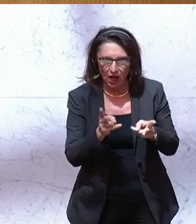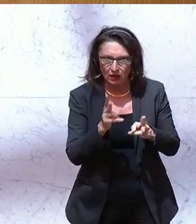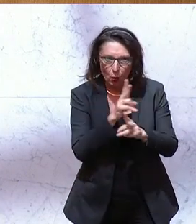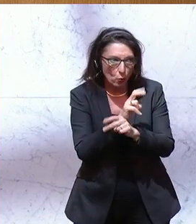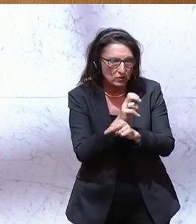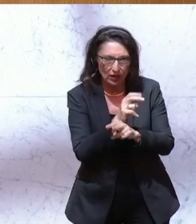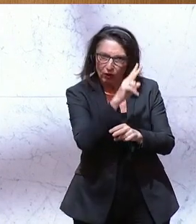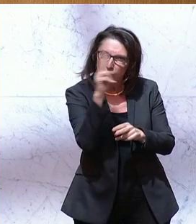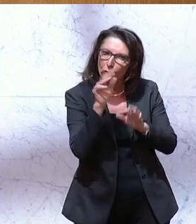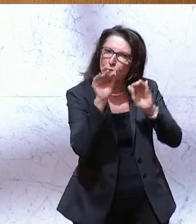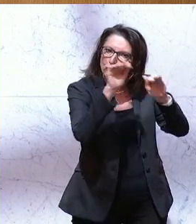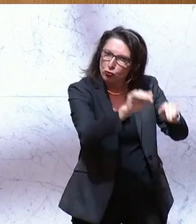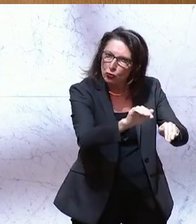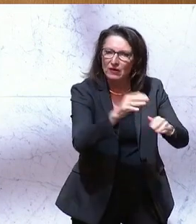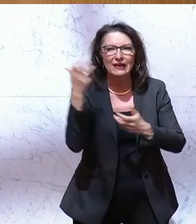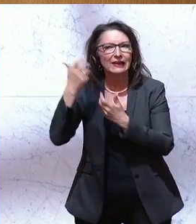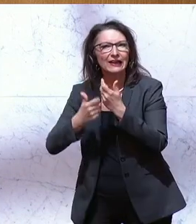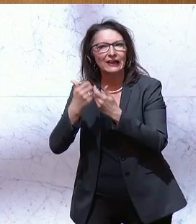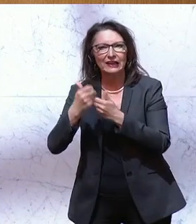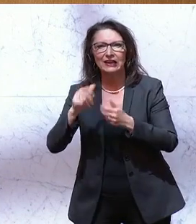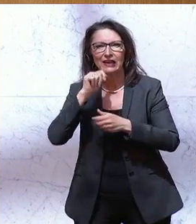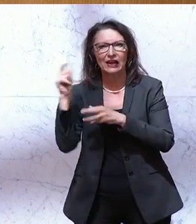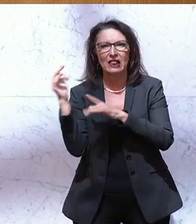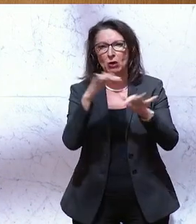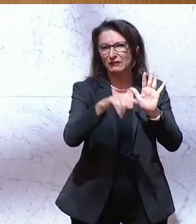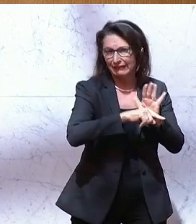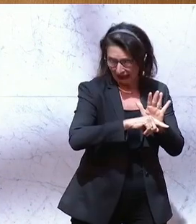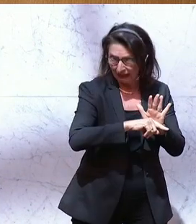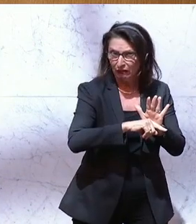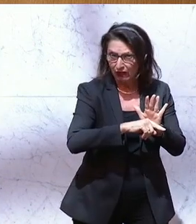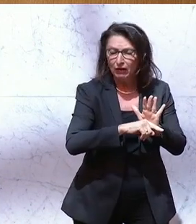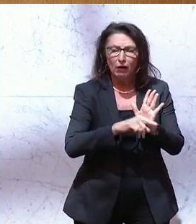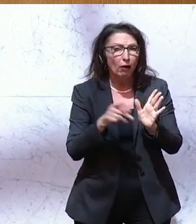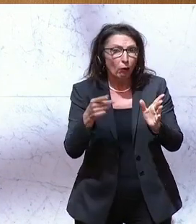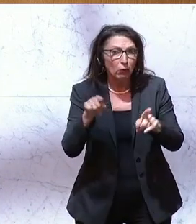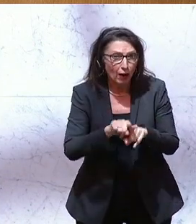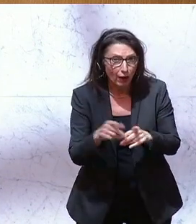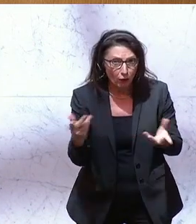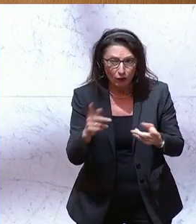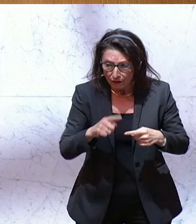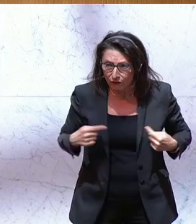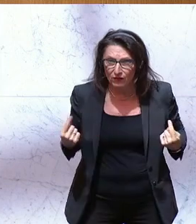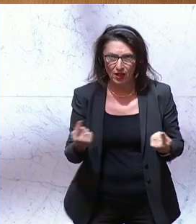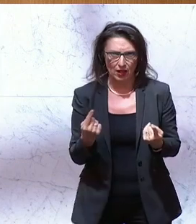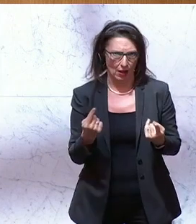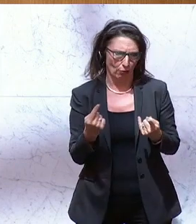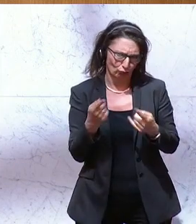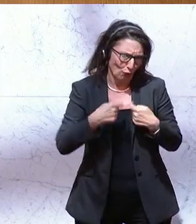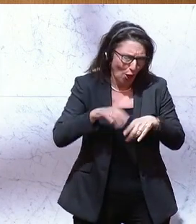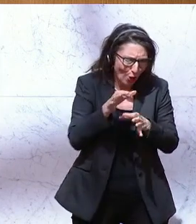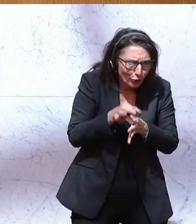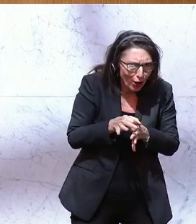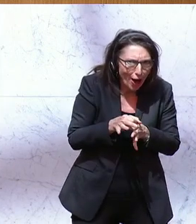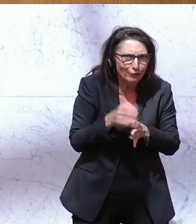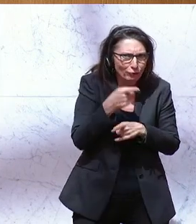Auswirkungen durch den Krieg und dann natürlich, was können wir als kleines, aber eben